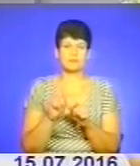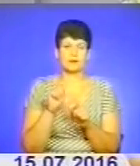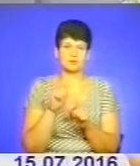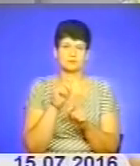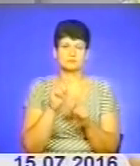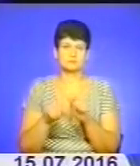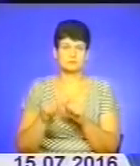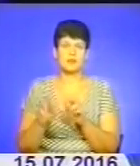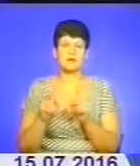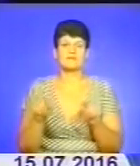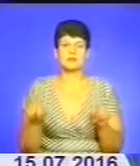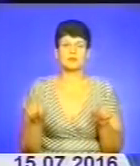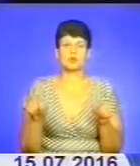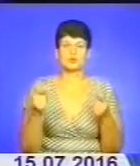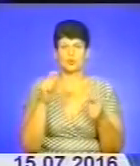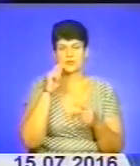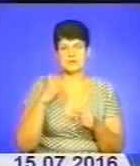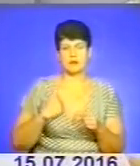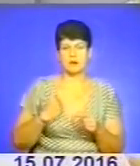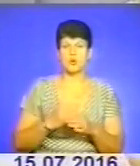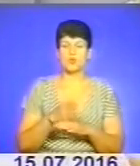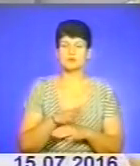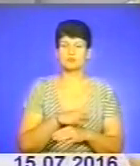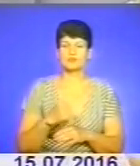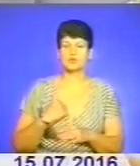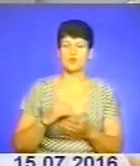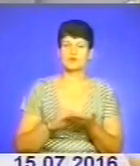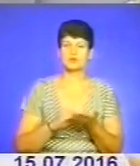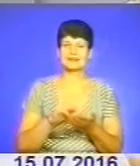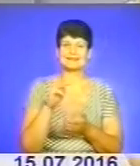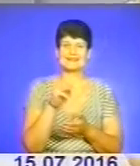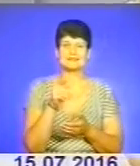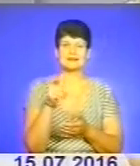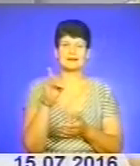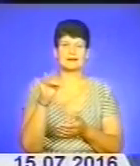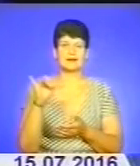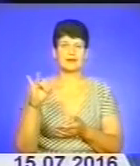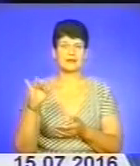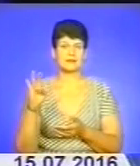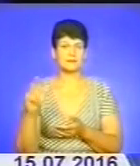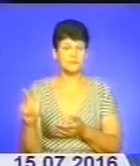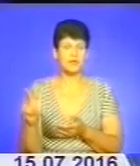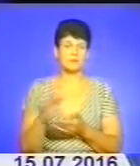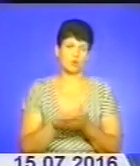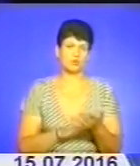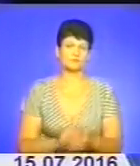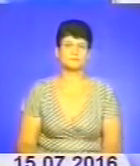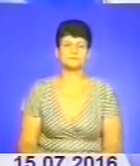українська армія. Нагадаю, що гостем нашої студії був військовий журналіст Тарас Гринь. А ми продовжуємо наш ефір.